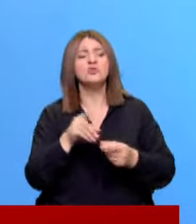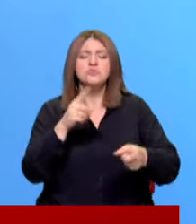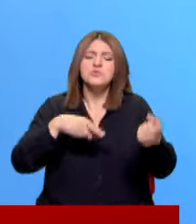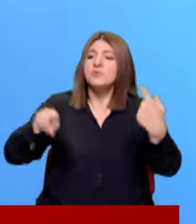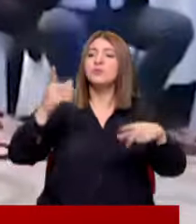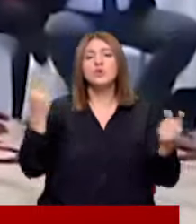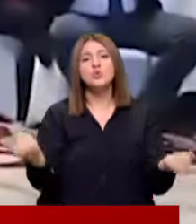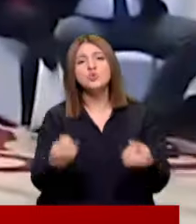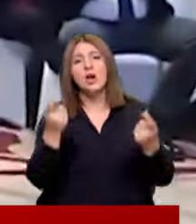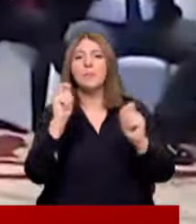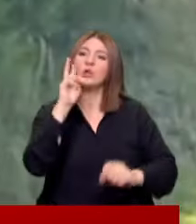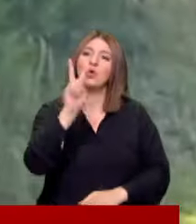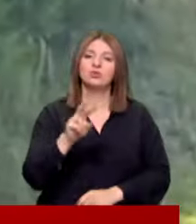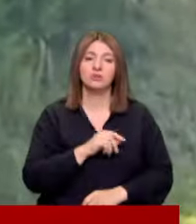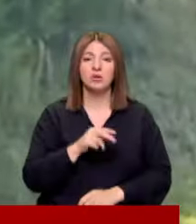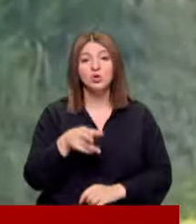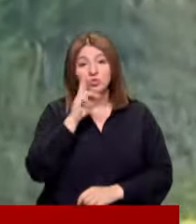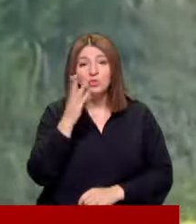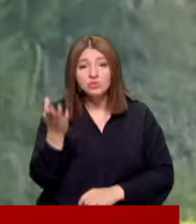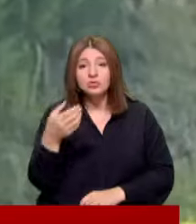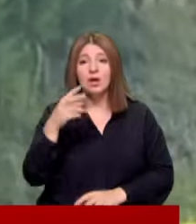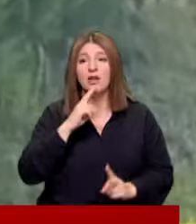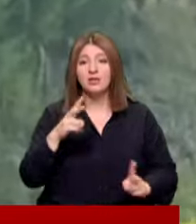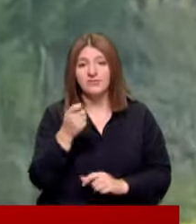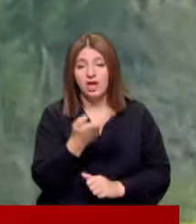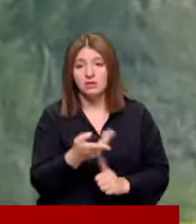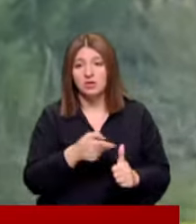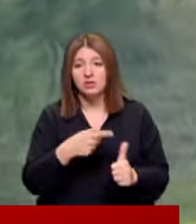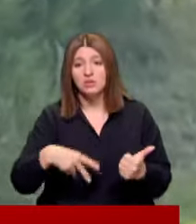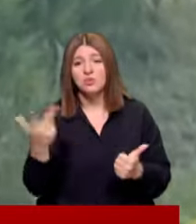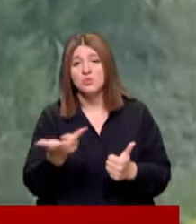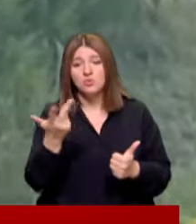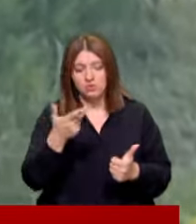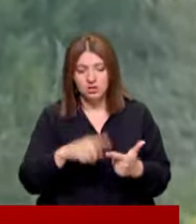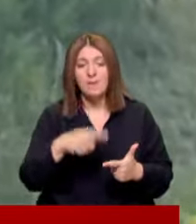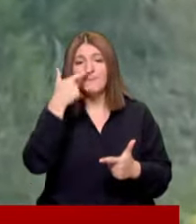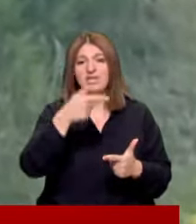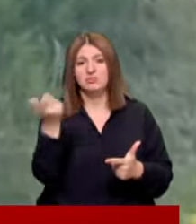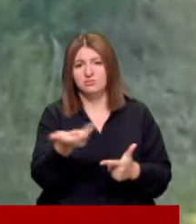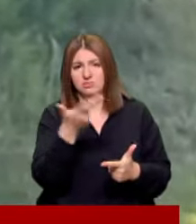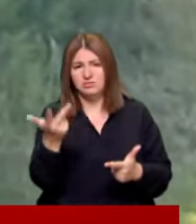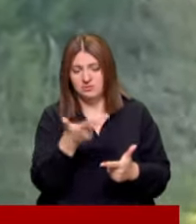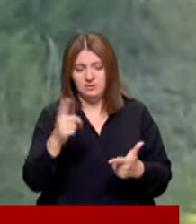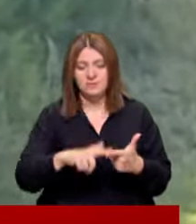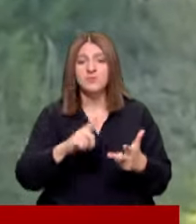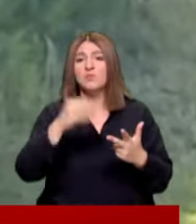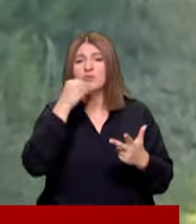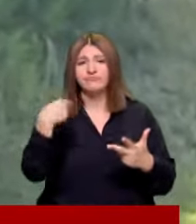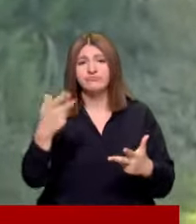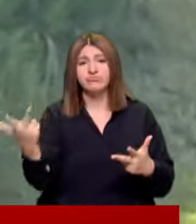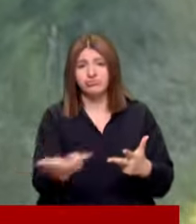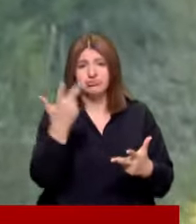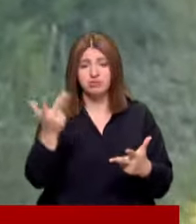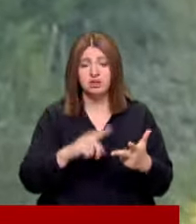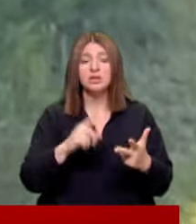şunla bununla nasıl uğraşılır göreceğiz Sonuç elektrik fiyatları faiş, akaryakıt fiyatları faiş, mutfak fiyatları